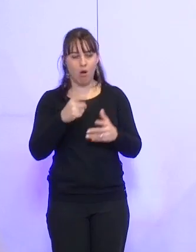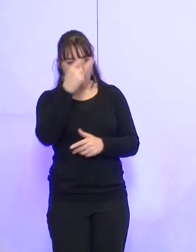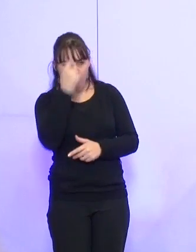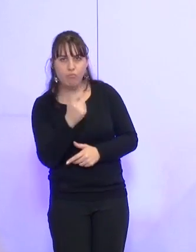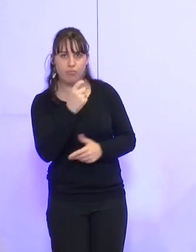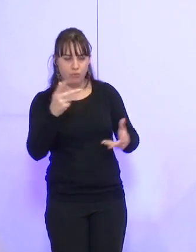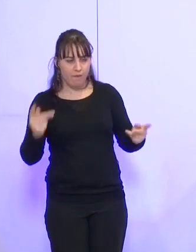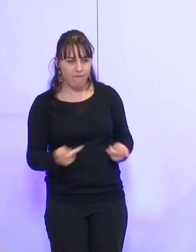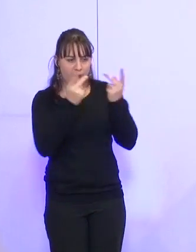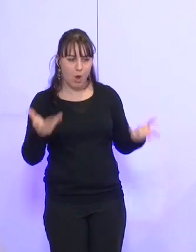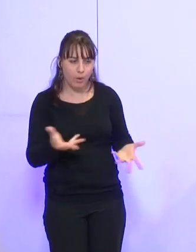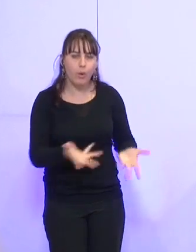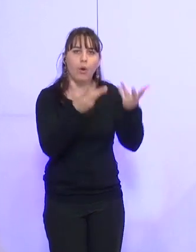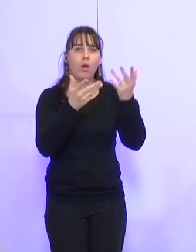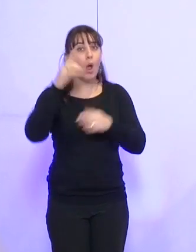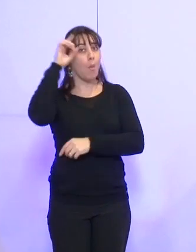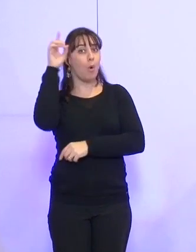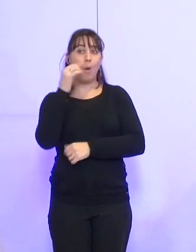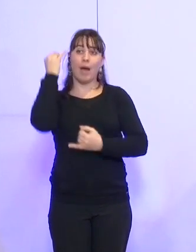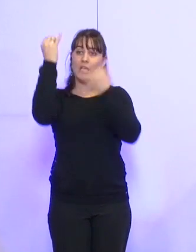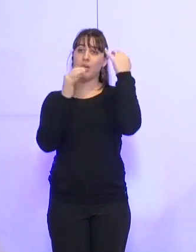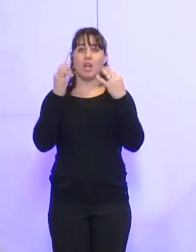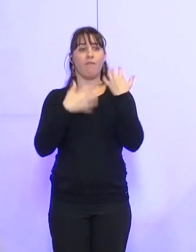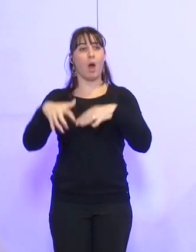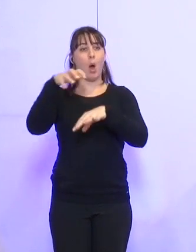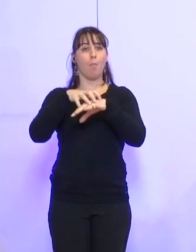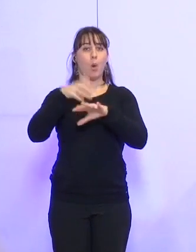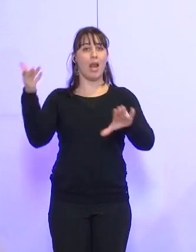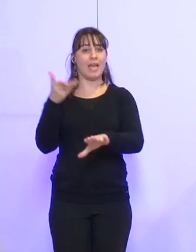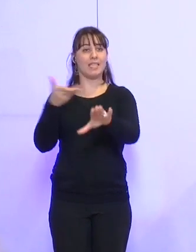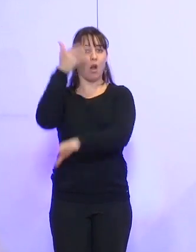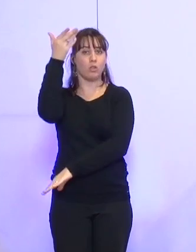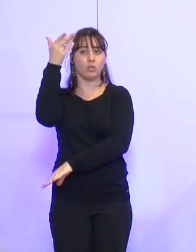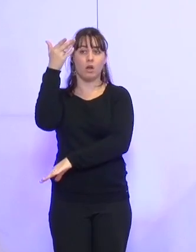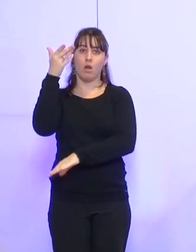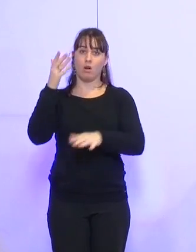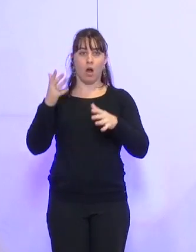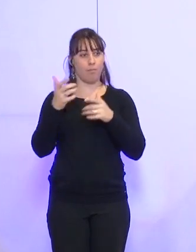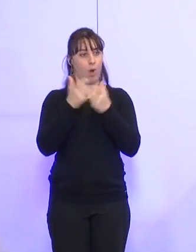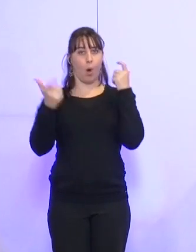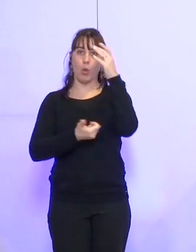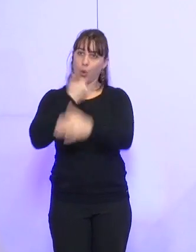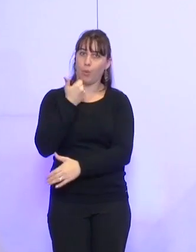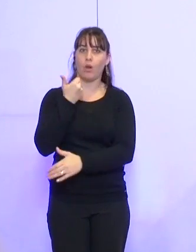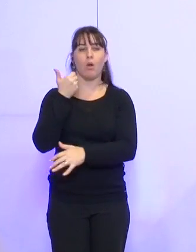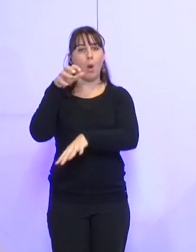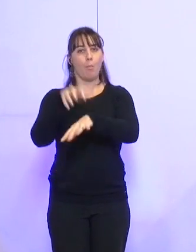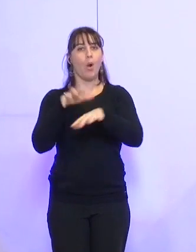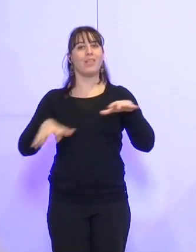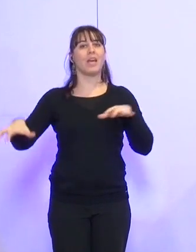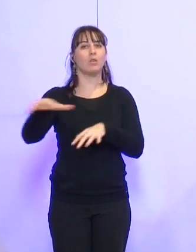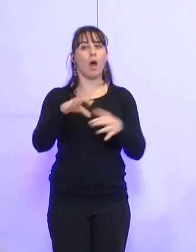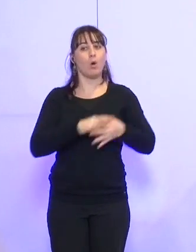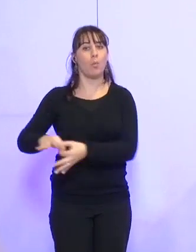pas ne pas imaginer de créer un pôle d'excellence de l'innovation sociale et entrepreneuriale autour des pôles territoriaux de